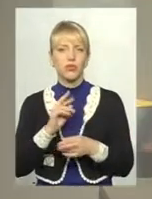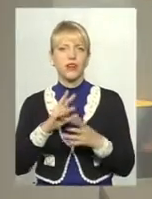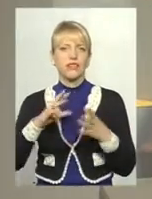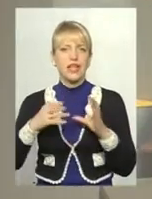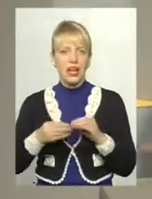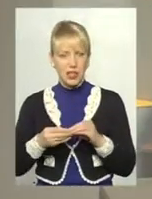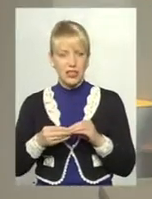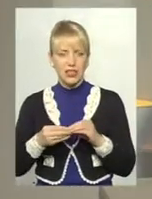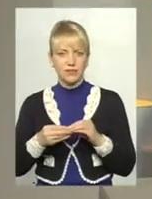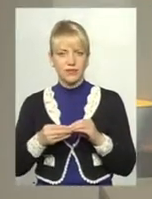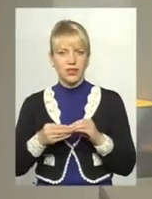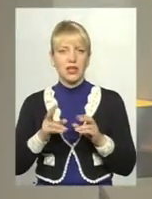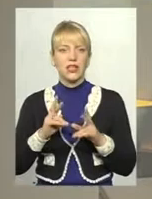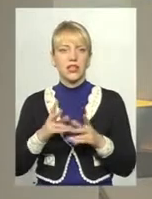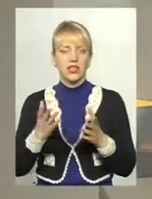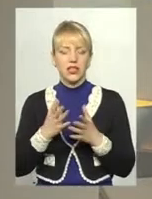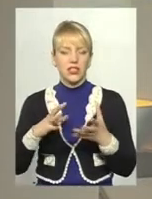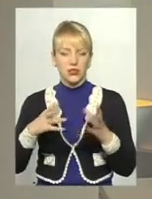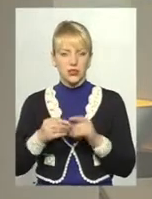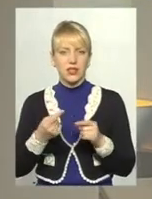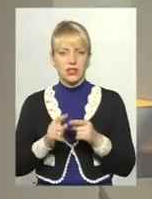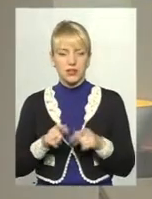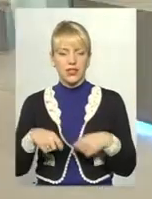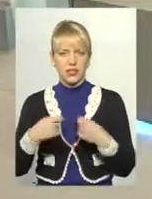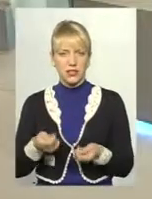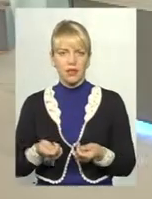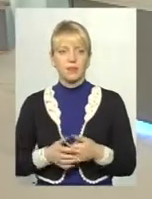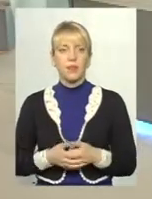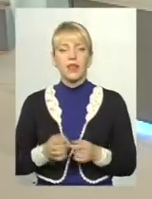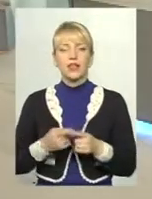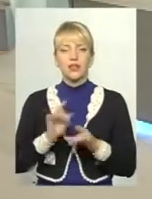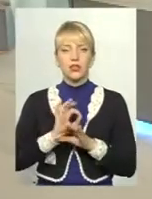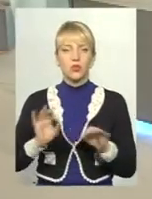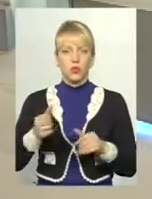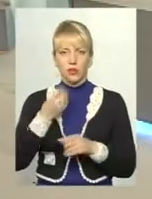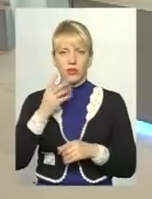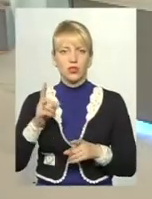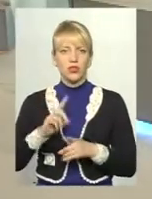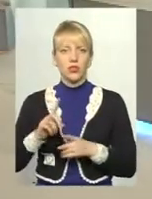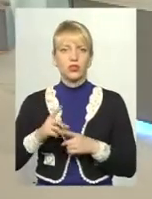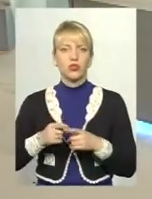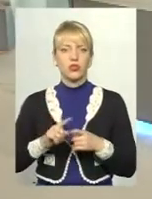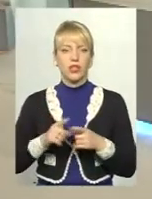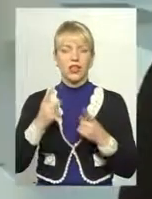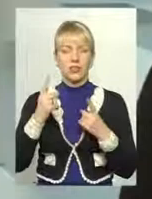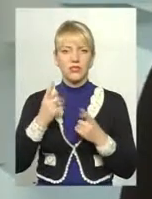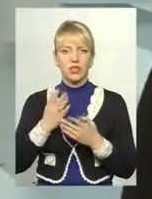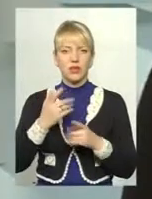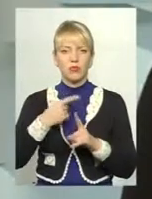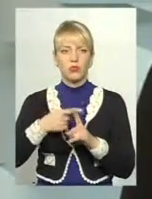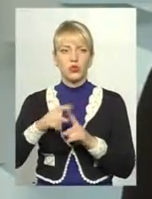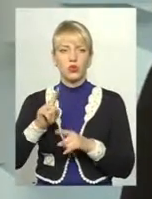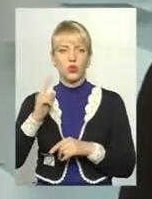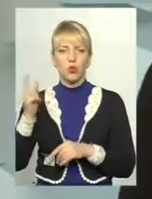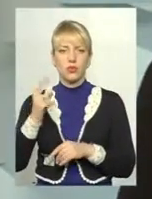який результат це принесе? Це дуже добре те, що, скажімо, надзвичайно є позитивним, те, що